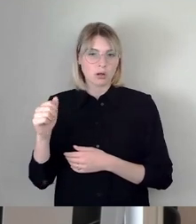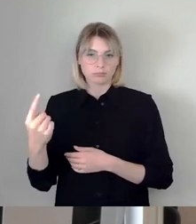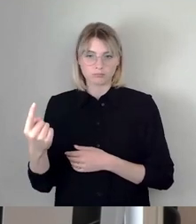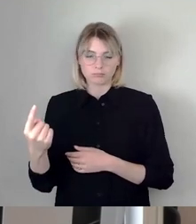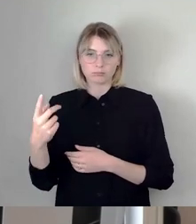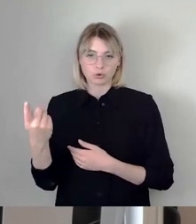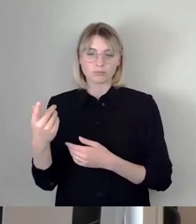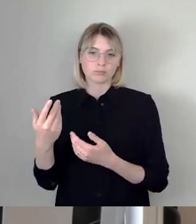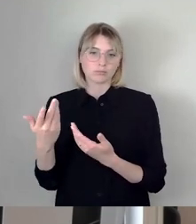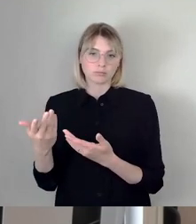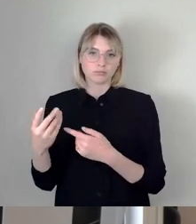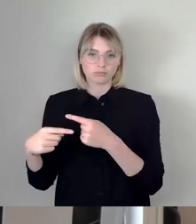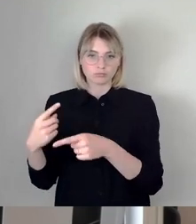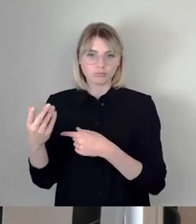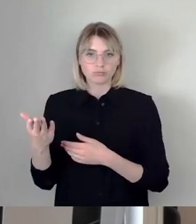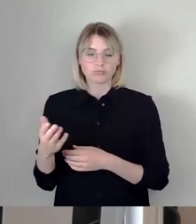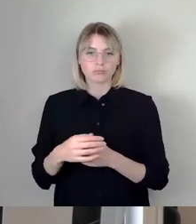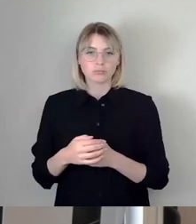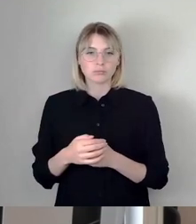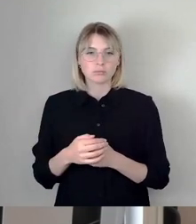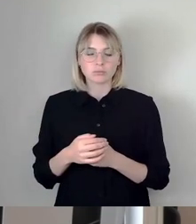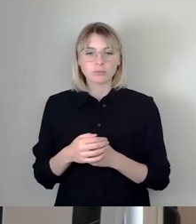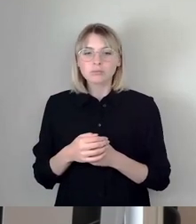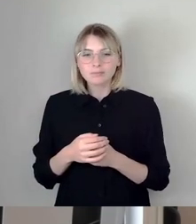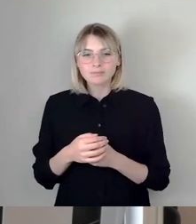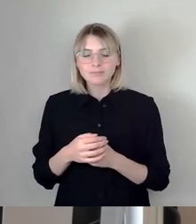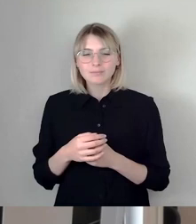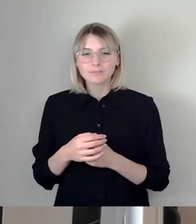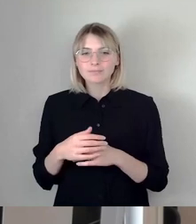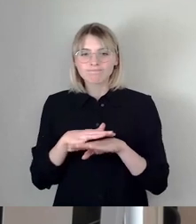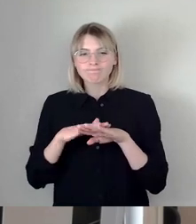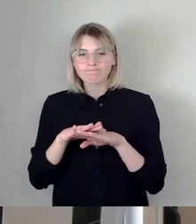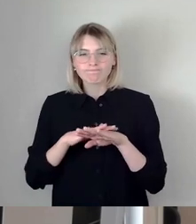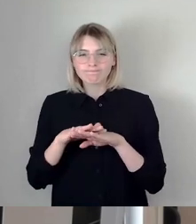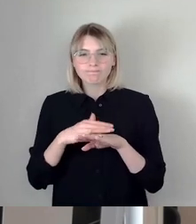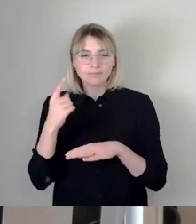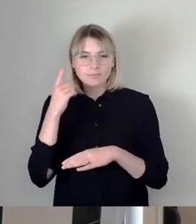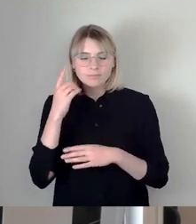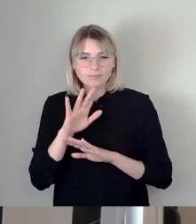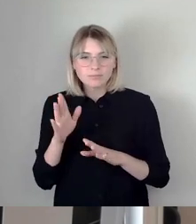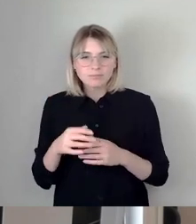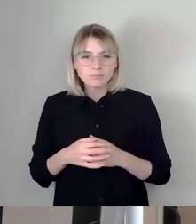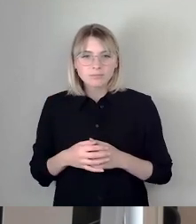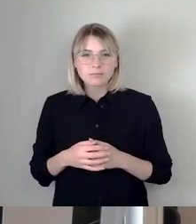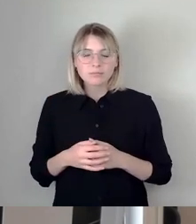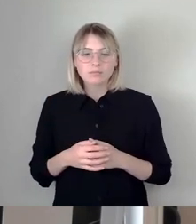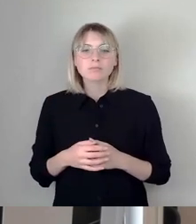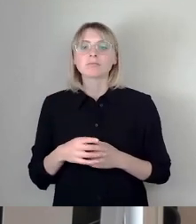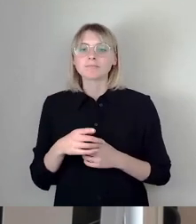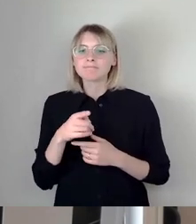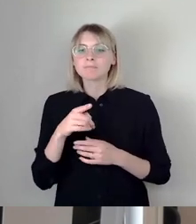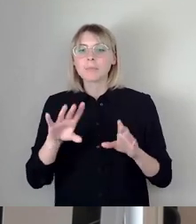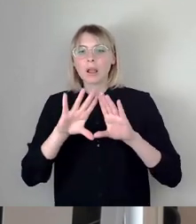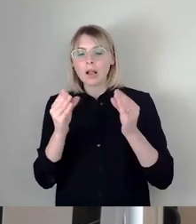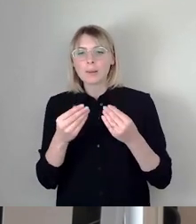abgewickelt, spätestens zum 31.12.1934. Klingt gut. Ich habe mir die Sachen genau angeschaut. Wir können so